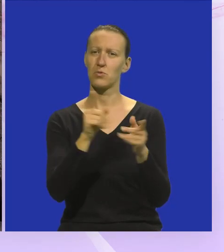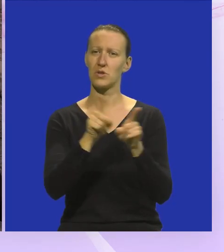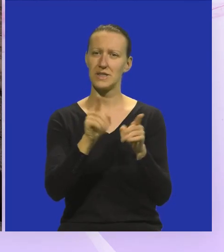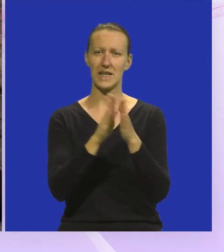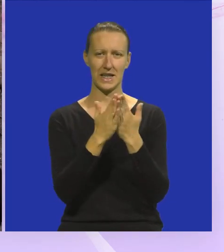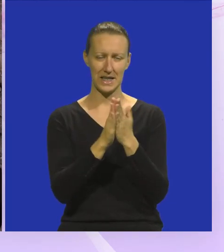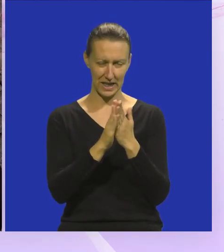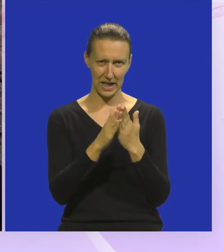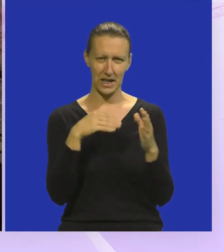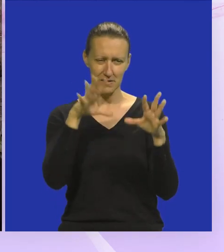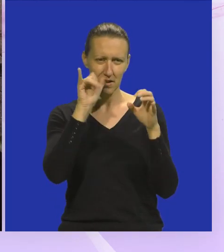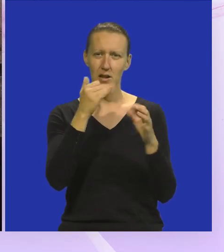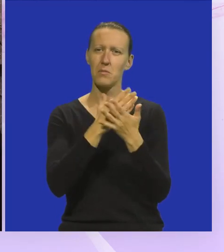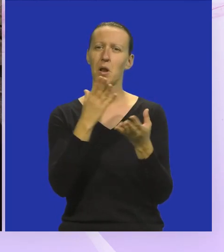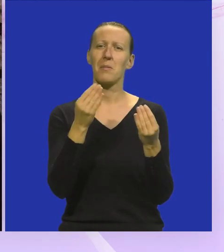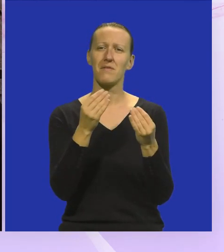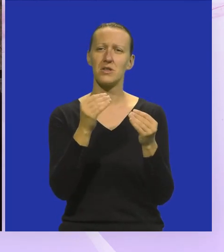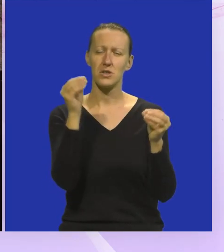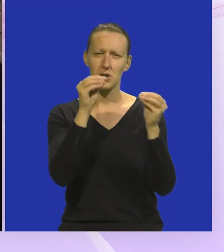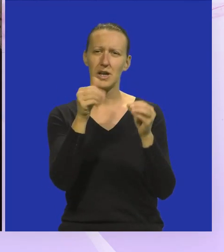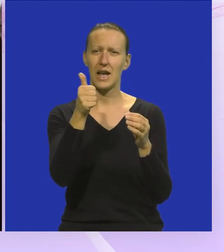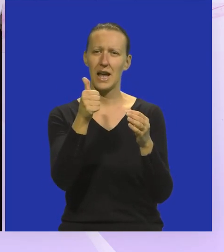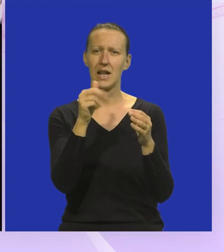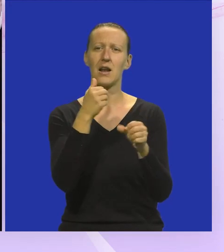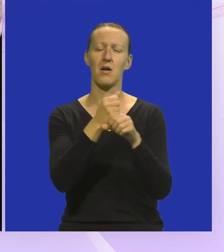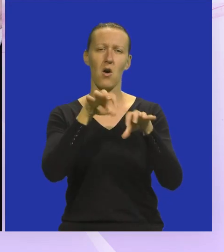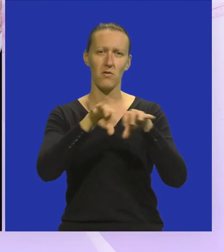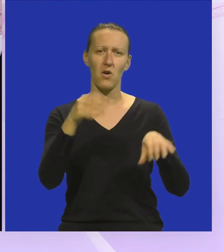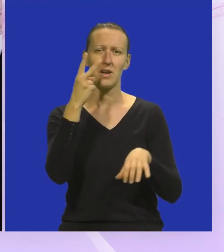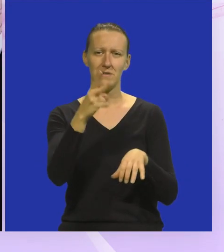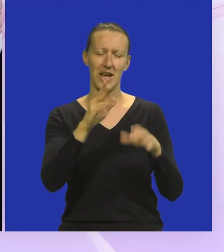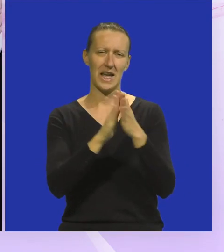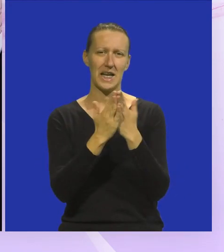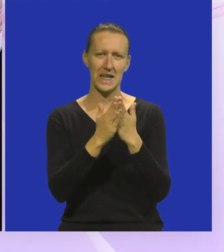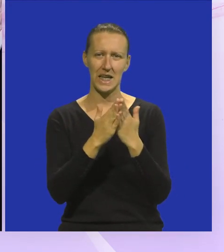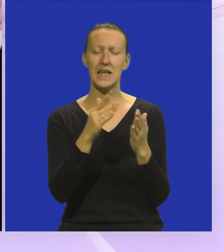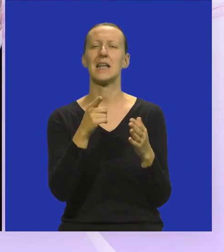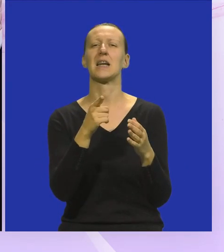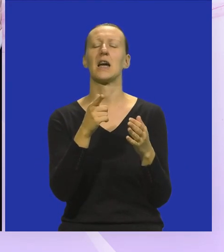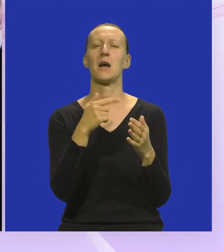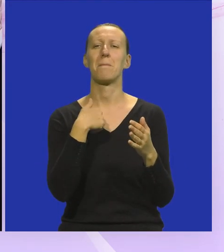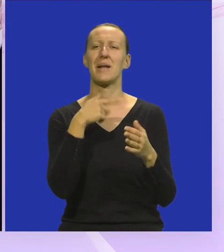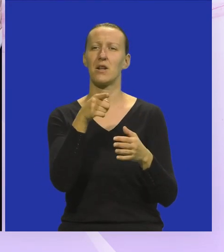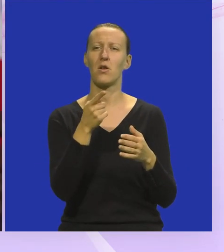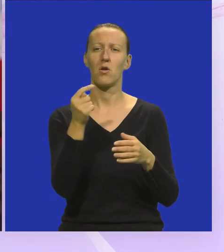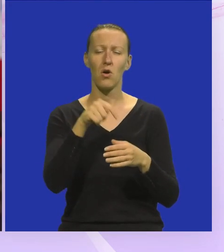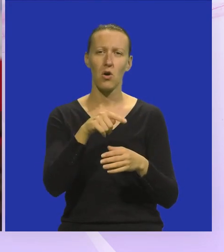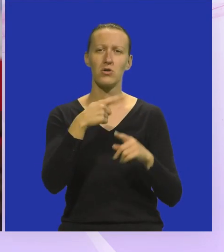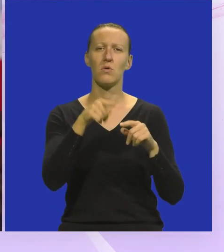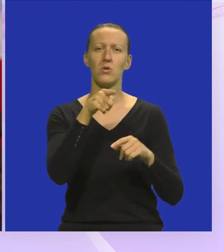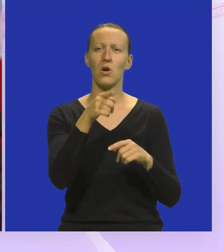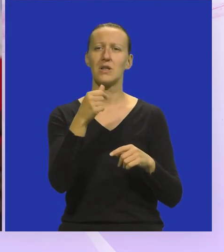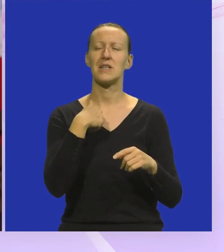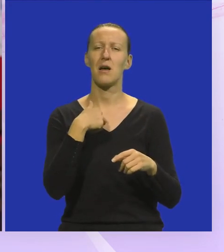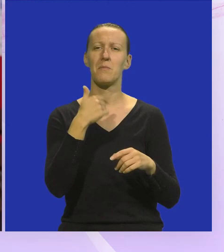u istoj slikovnici, shvatili smo da bi bilo previše elemenata na jednoj stranici, zato smo ih odvojili dvije slikovnice. U biti, meni je to došlo zato